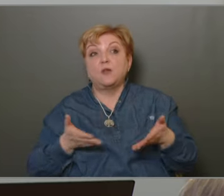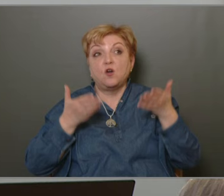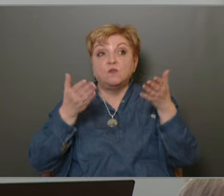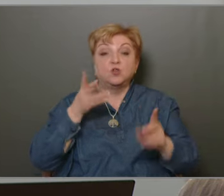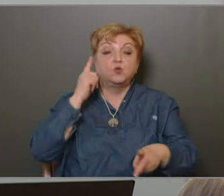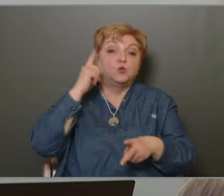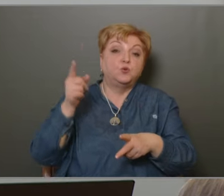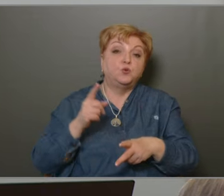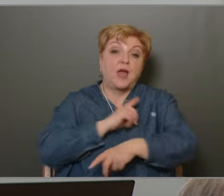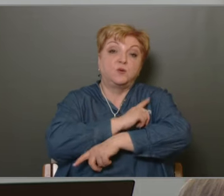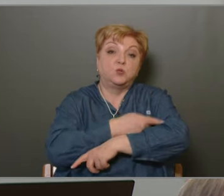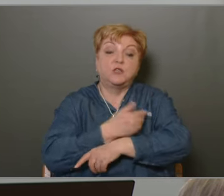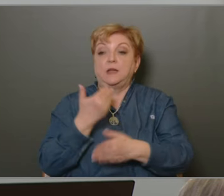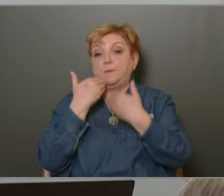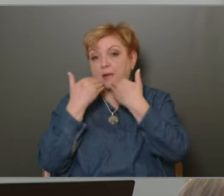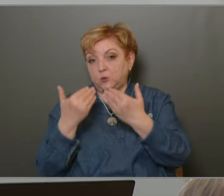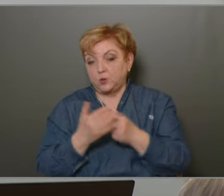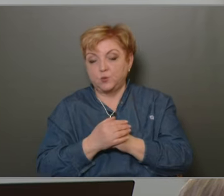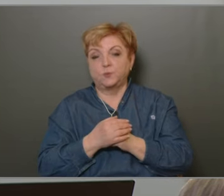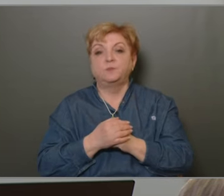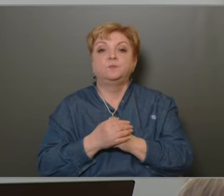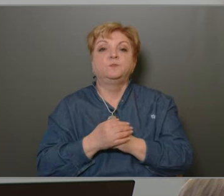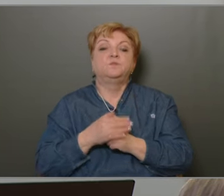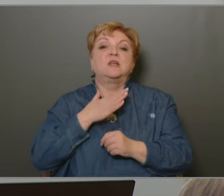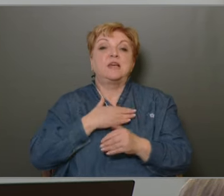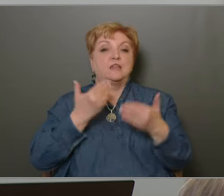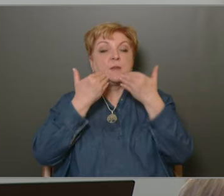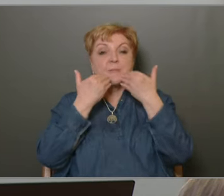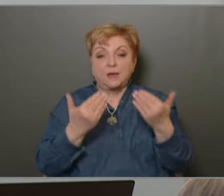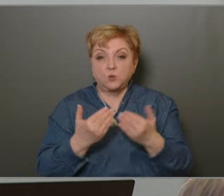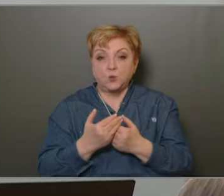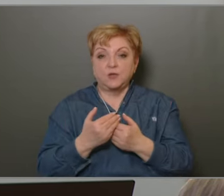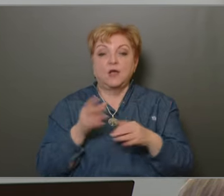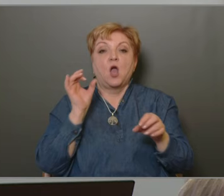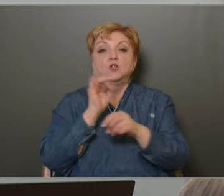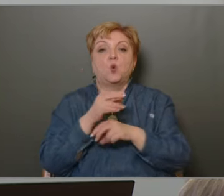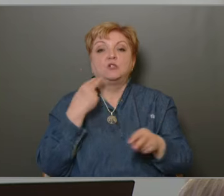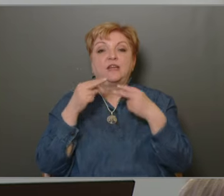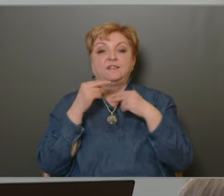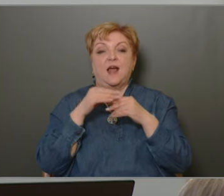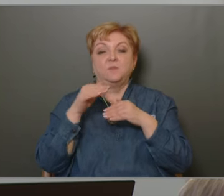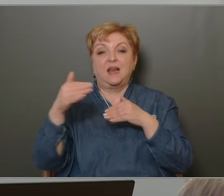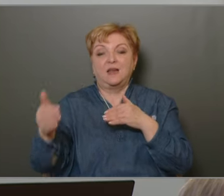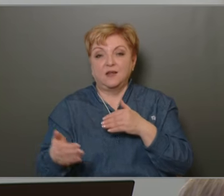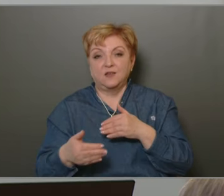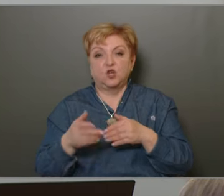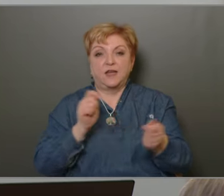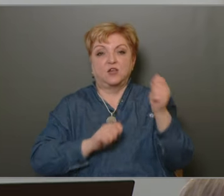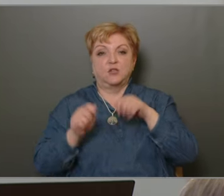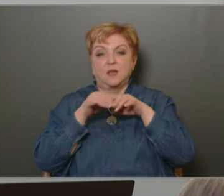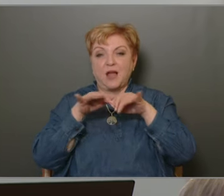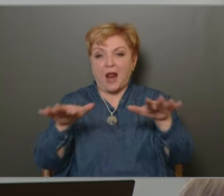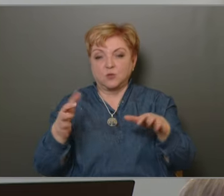hogy hogyan lehet ezt erősíteni, azt megköszönném. Szeretném azt is megköszönni, hogy a gyorsételmi láncok és a kereskedelmi